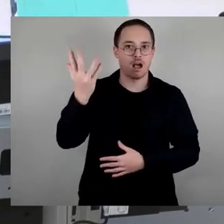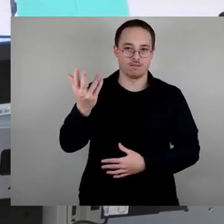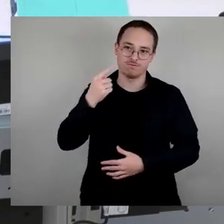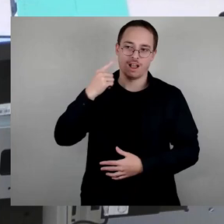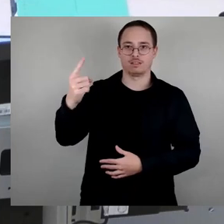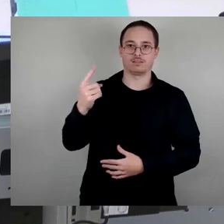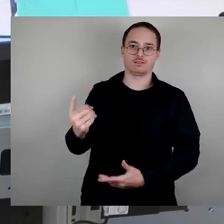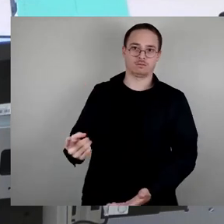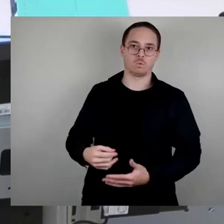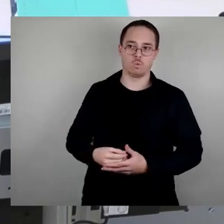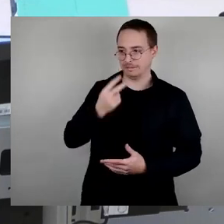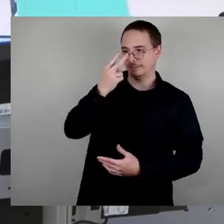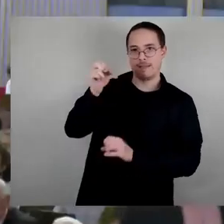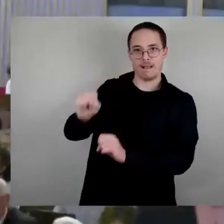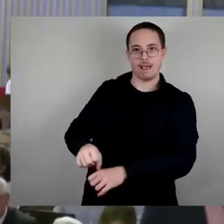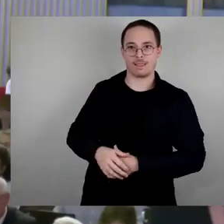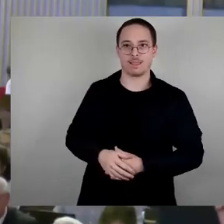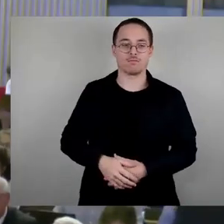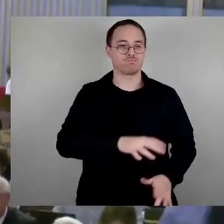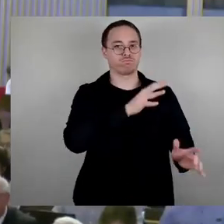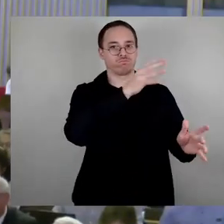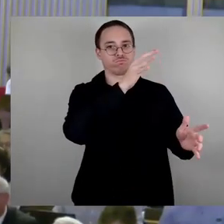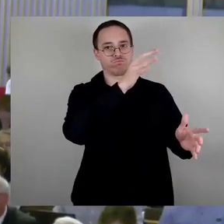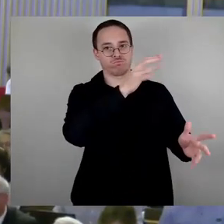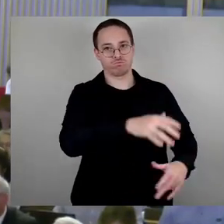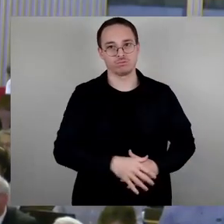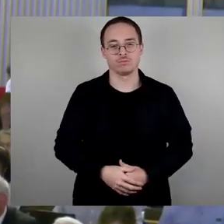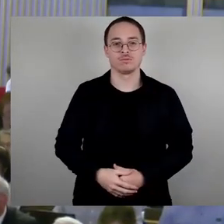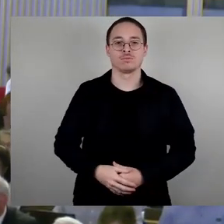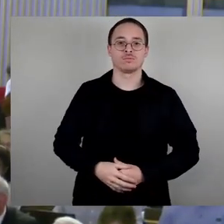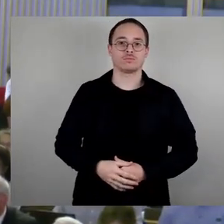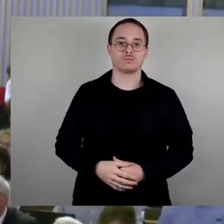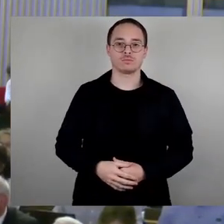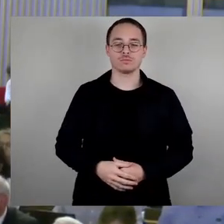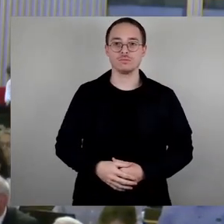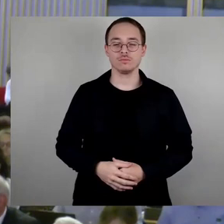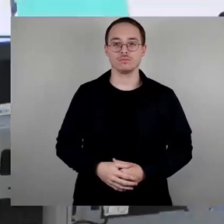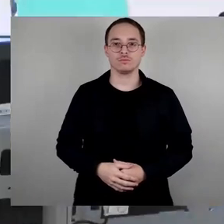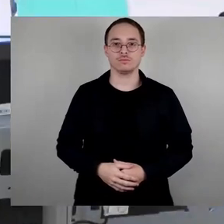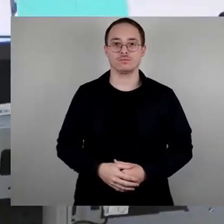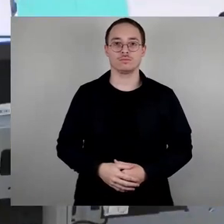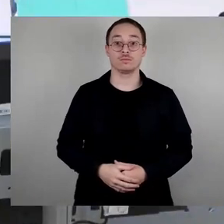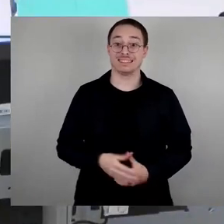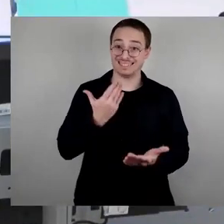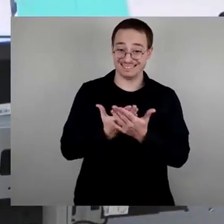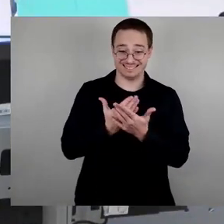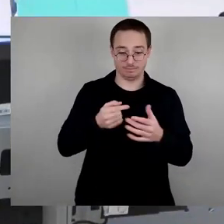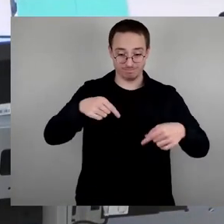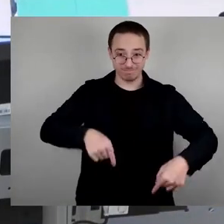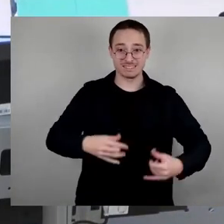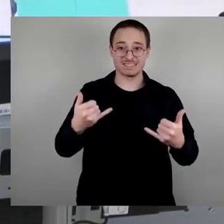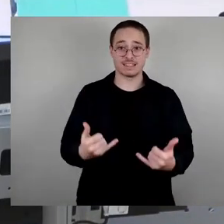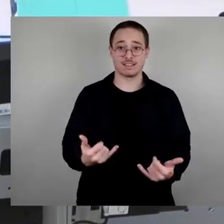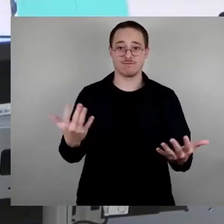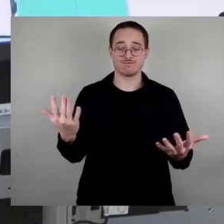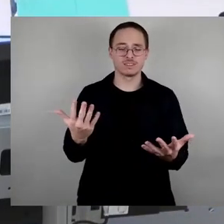in dem Falle ist es natürlich schwierig,